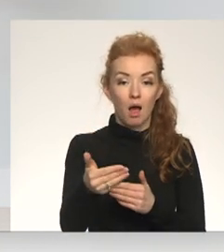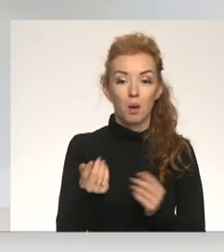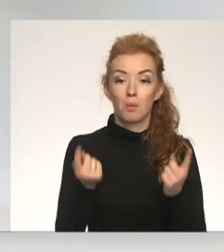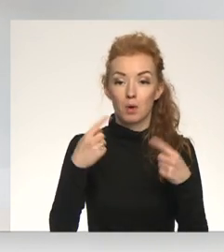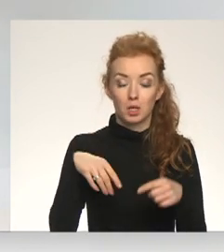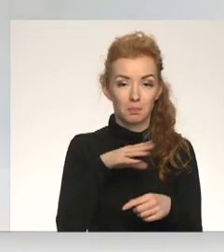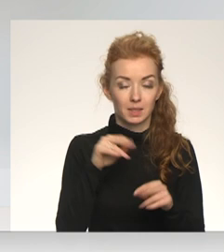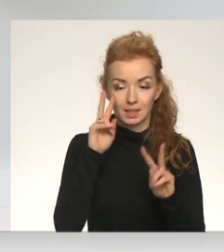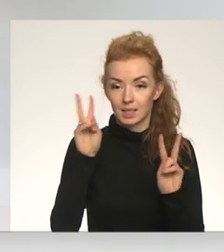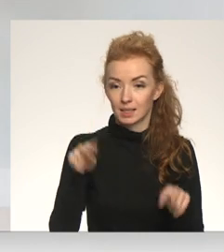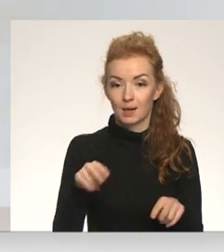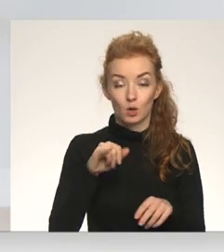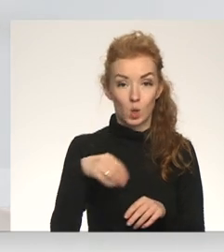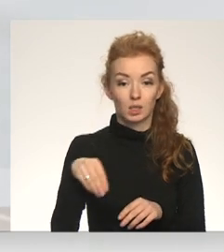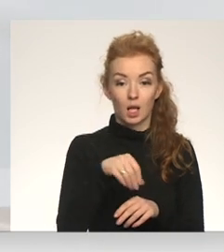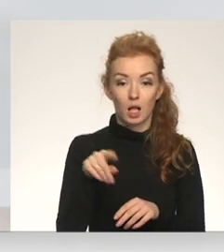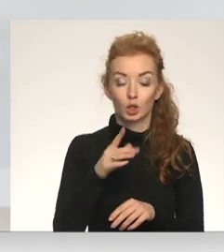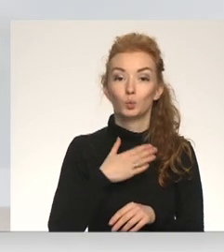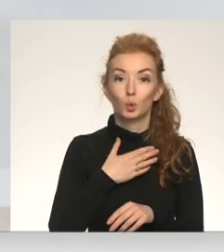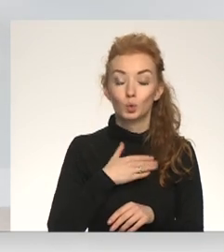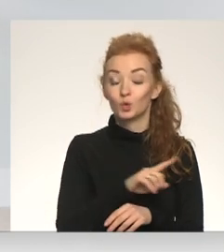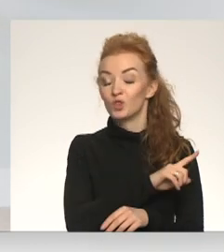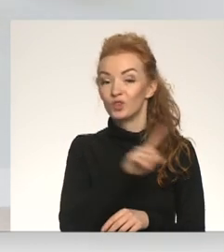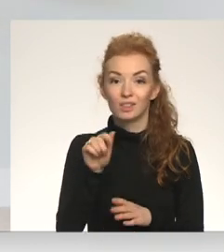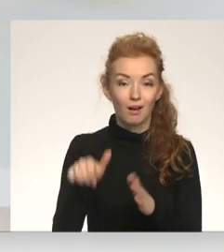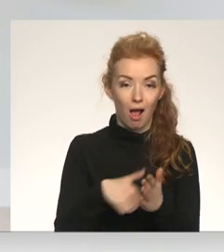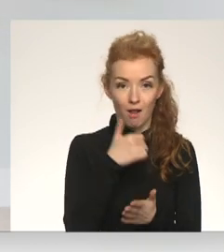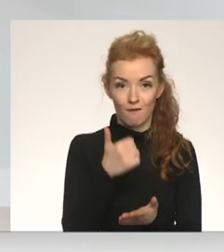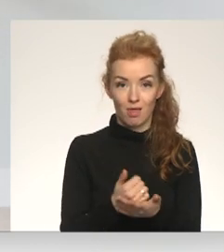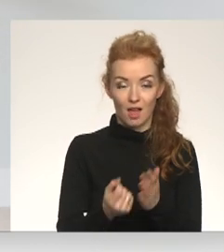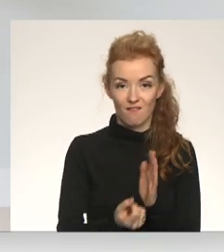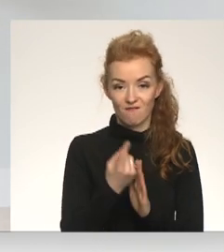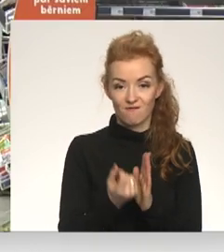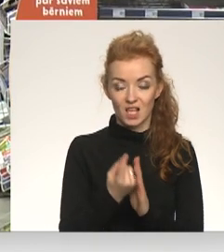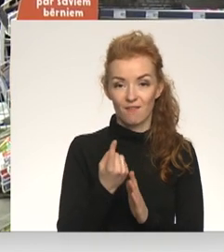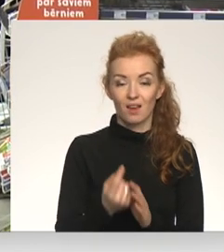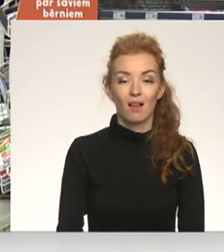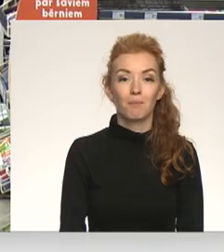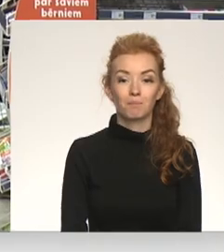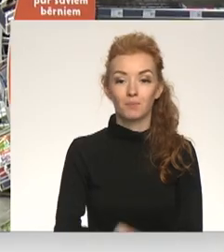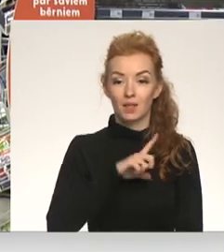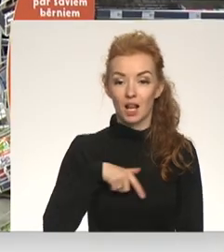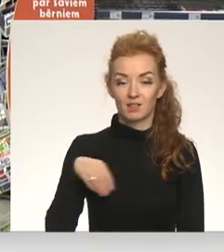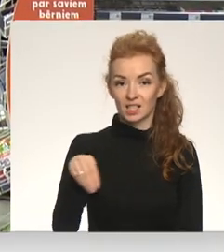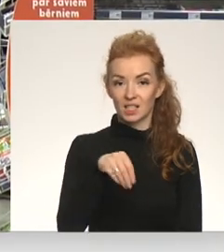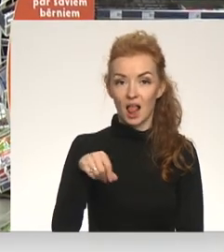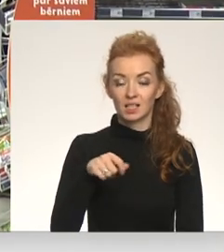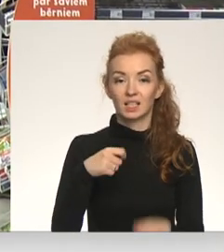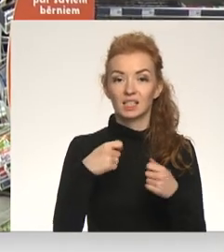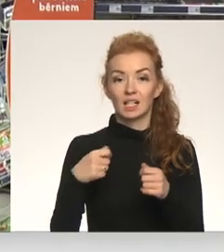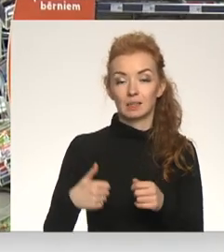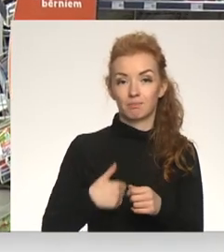šobrīd mēs tiešām nezinām, jo sāles ir mūsu pati galvenā izveidījāla. Latvijas sāles ticiniecības